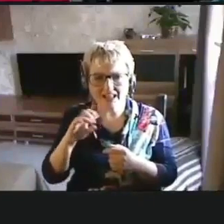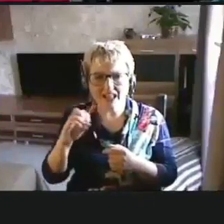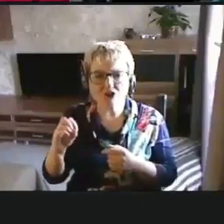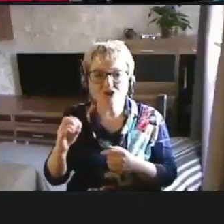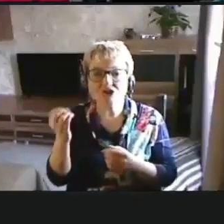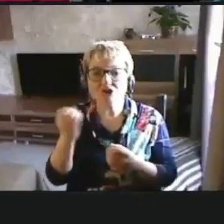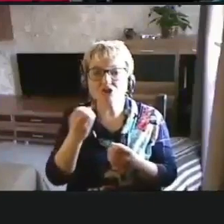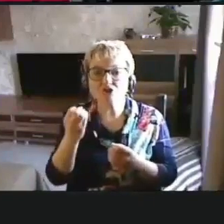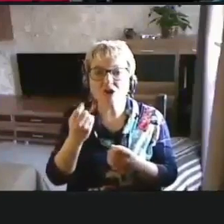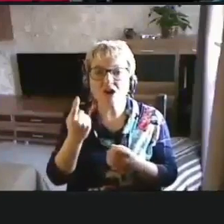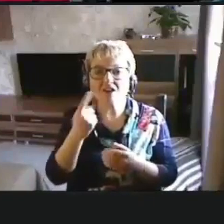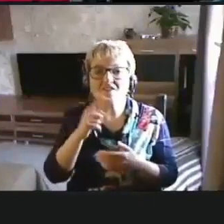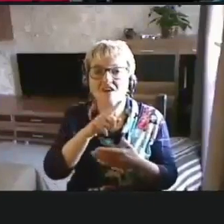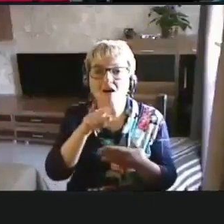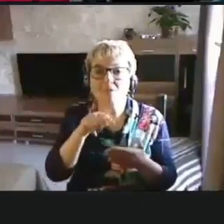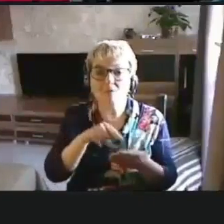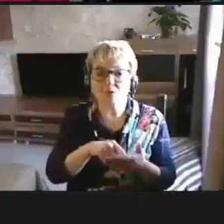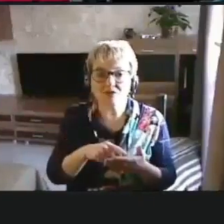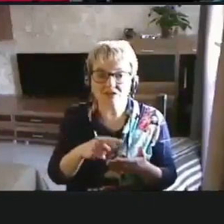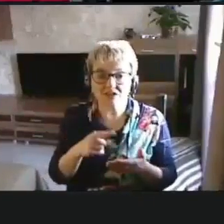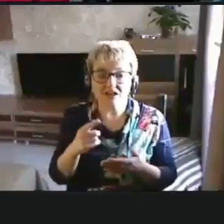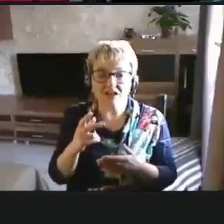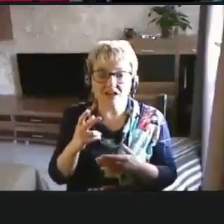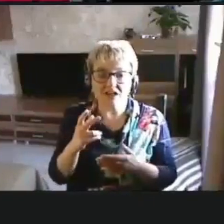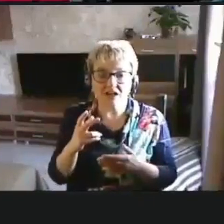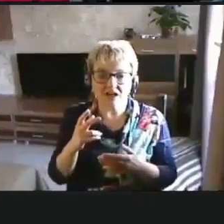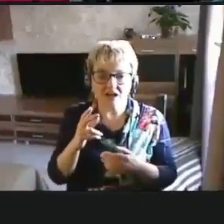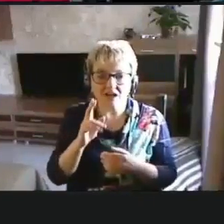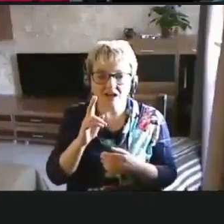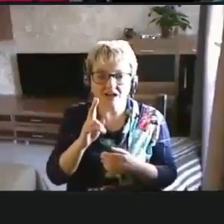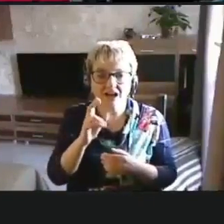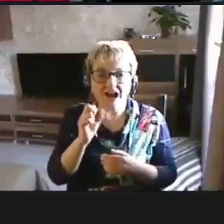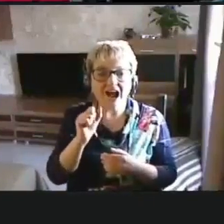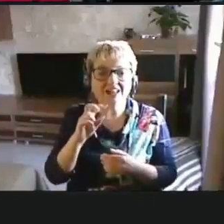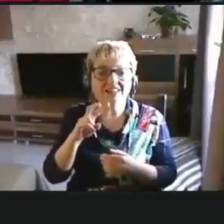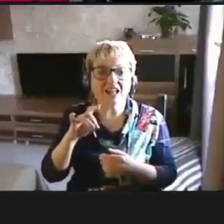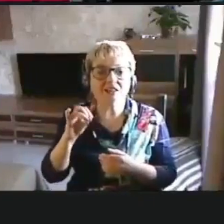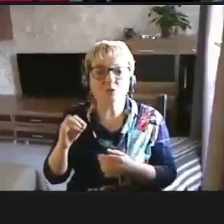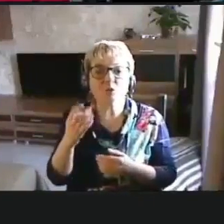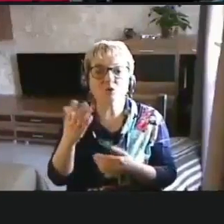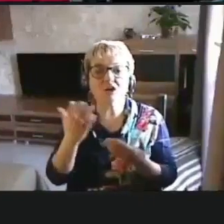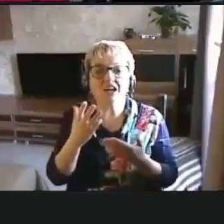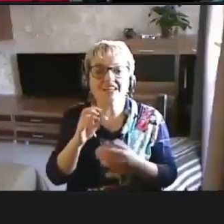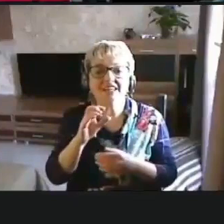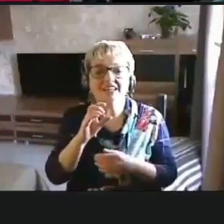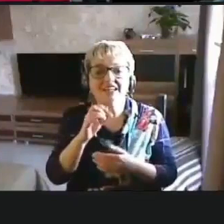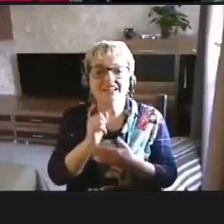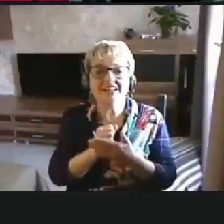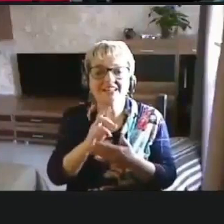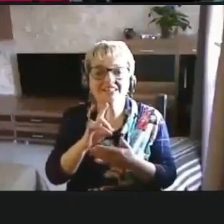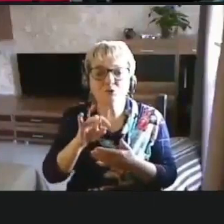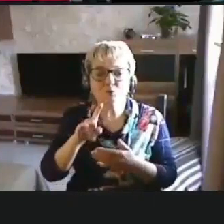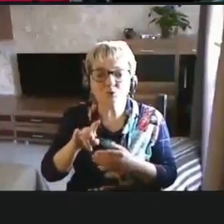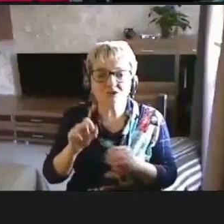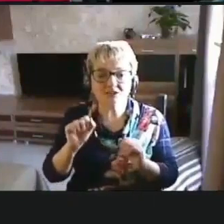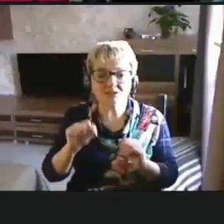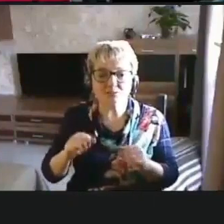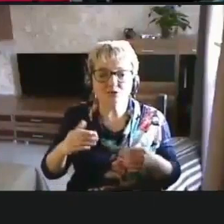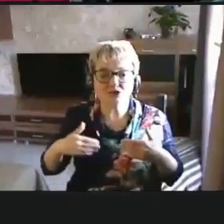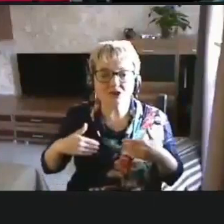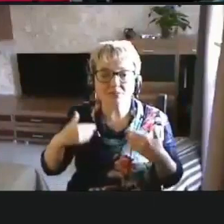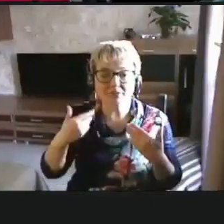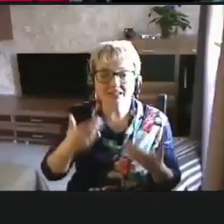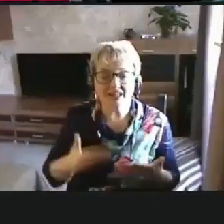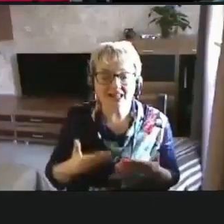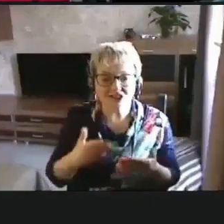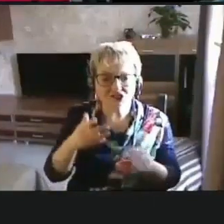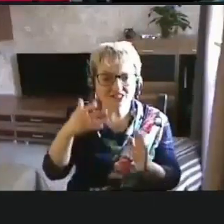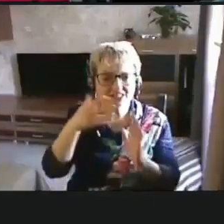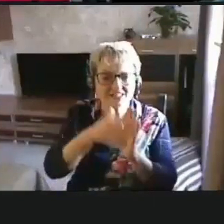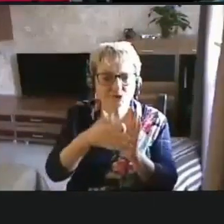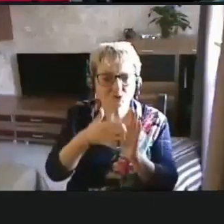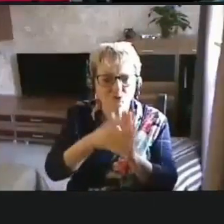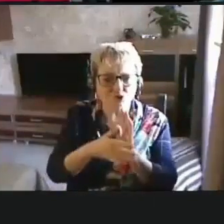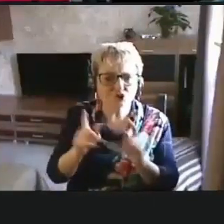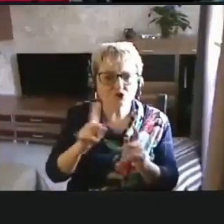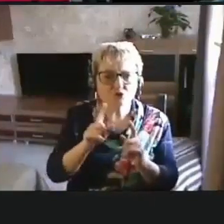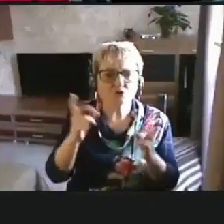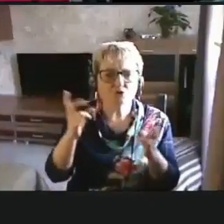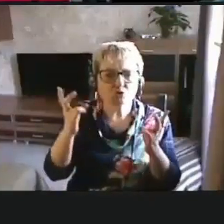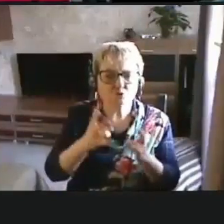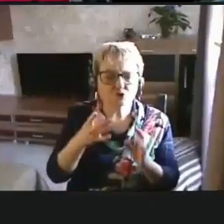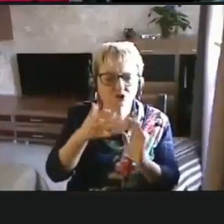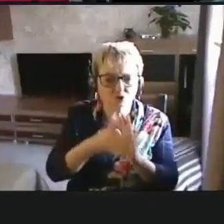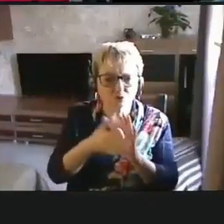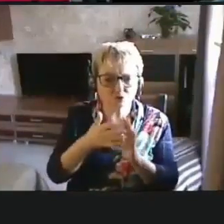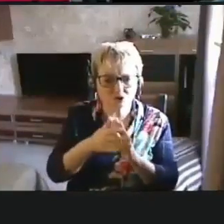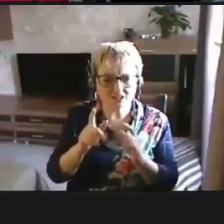один, и еще вопрос был, это к Анатолию, какие ресурсы можете предложить, изучить, или что надо